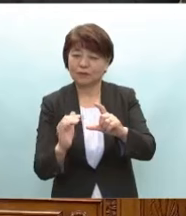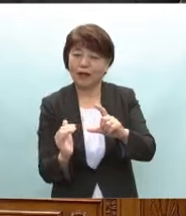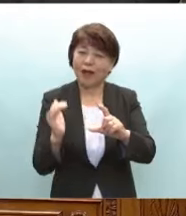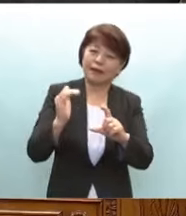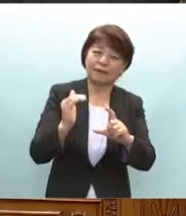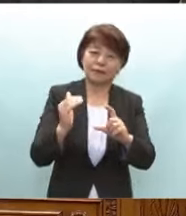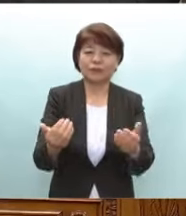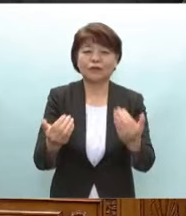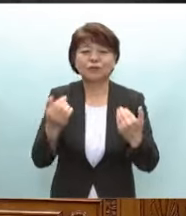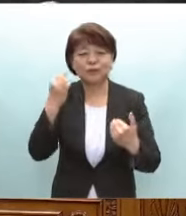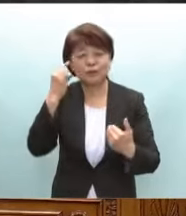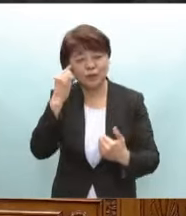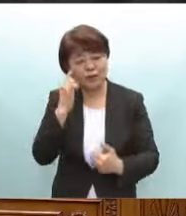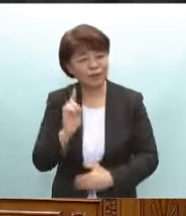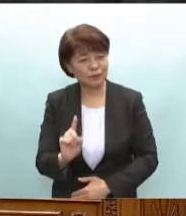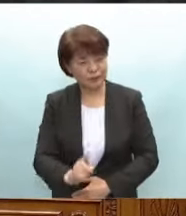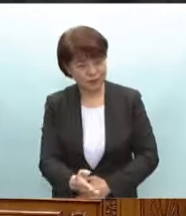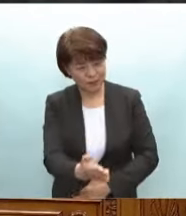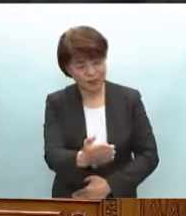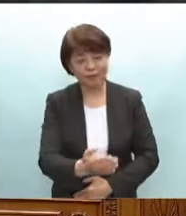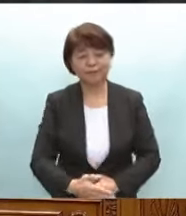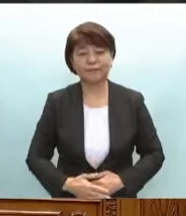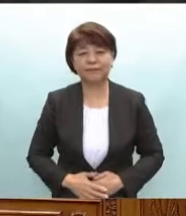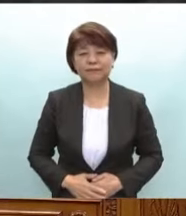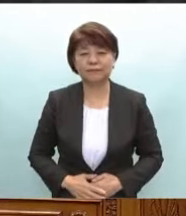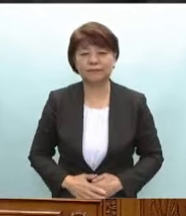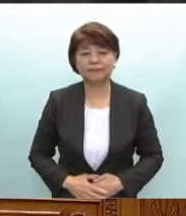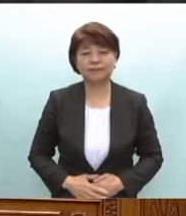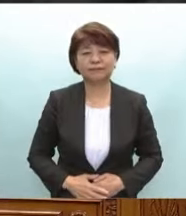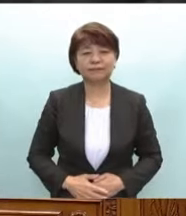必要と思いますが総理のご所見をお聞かせください